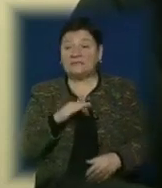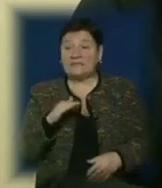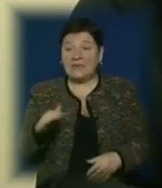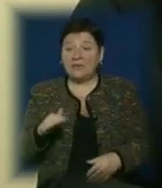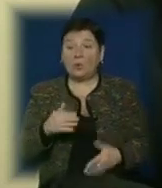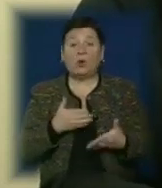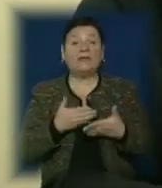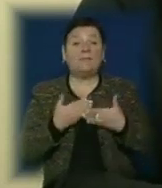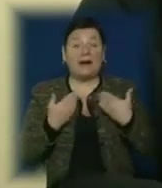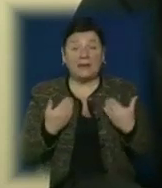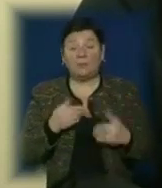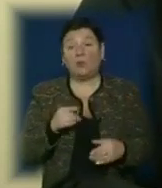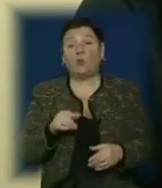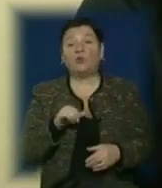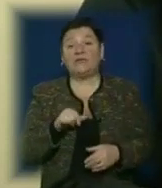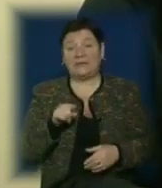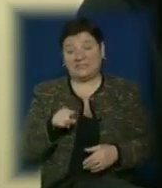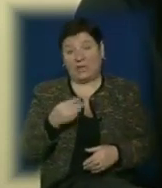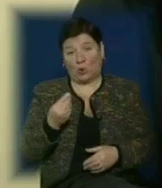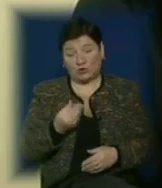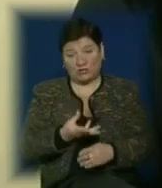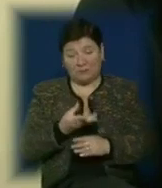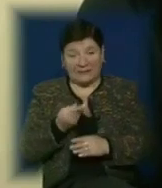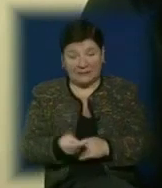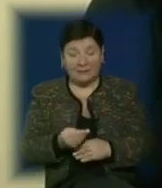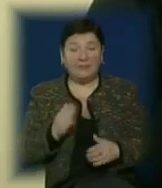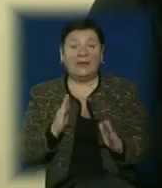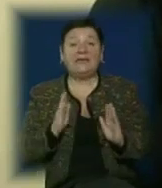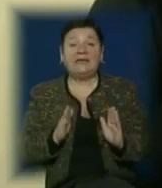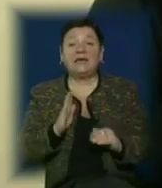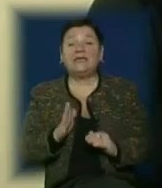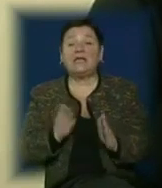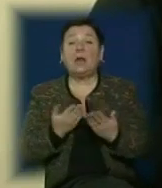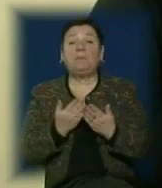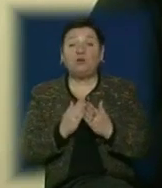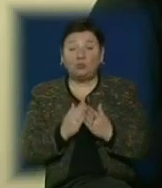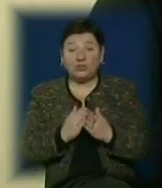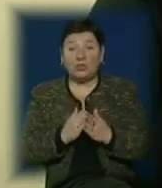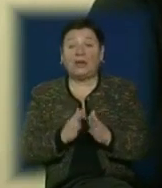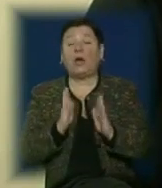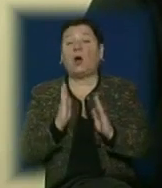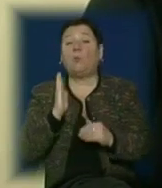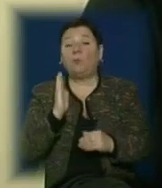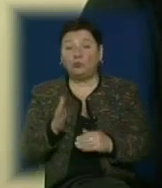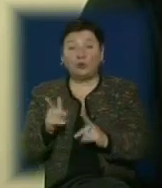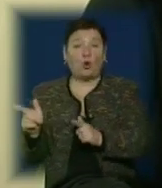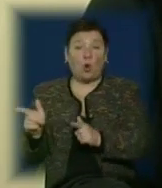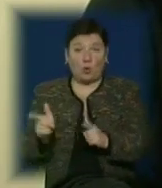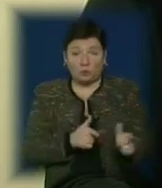не маємо куди ці кошти сплатити. У тому разі, як тільки ці підручники будуть виготовлені і буде,